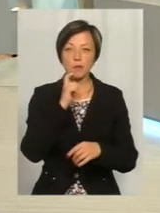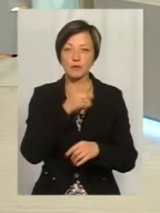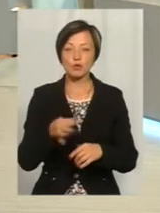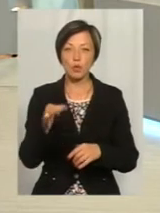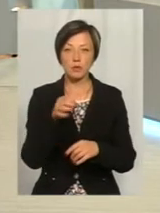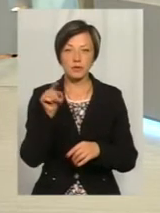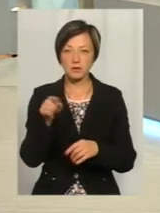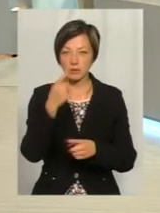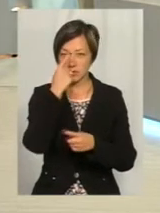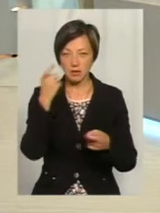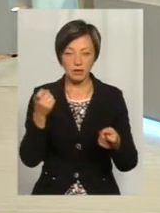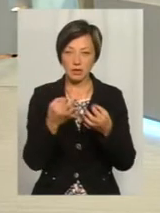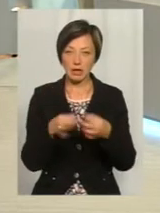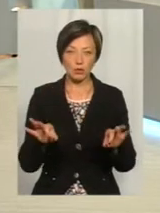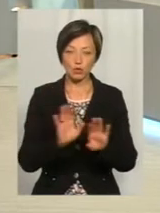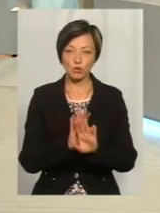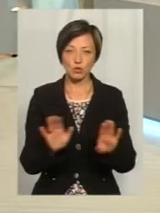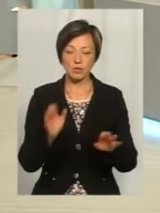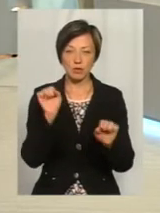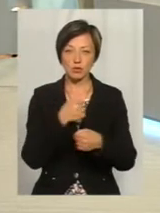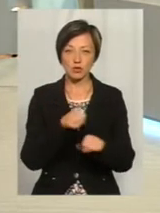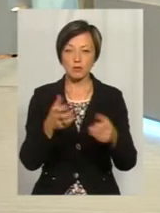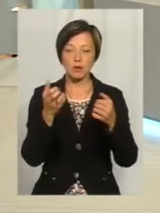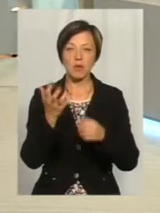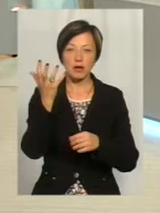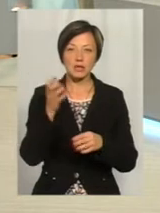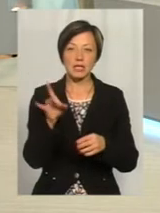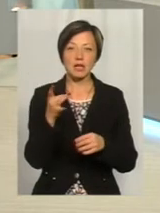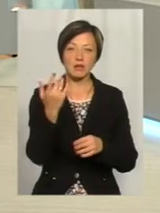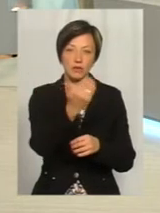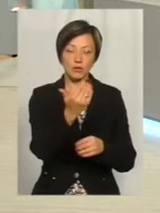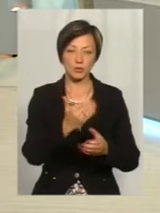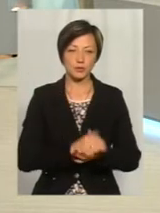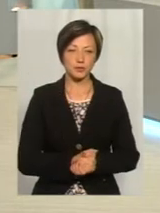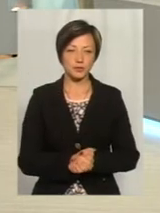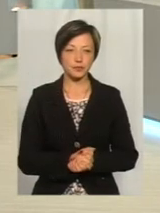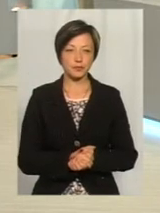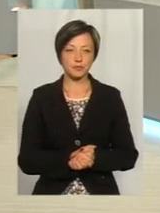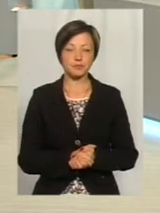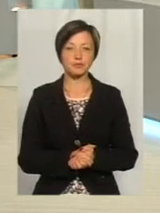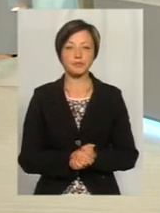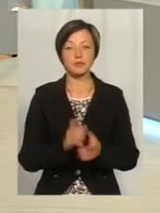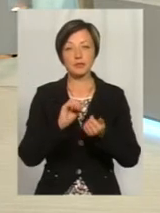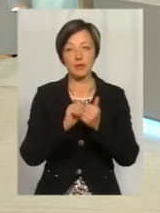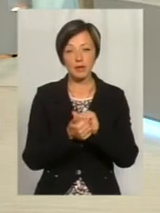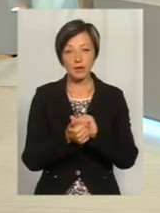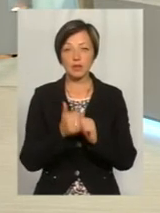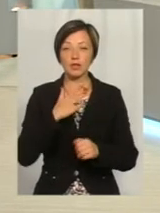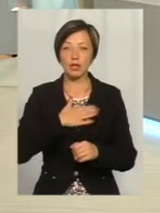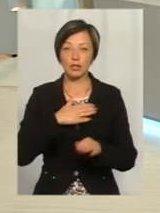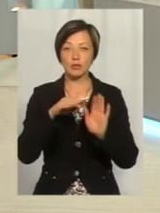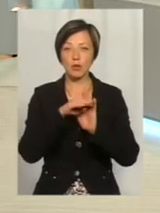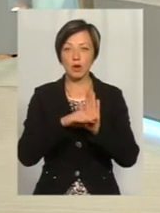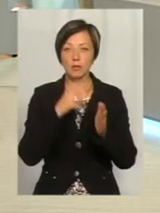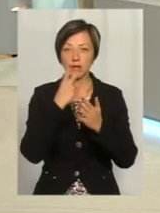сьогодні їхній сигнал недоступний, тому що вони приймають сигнал з Рівненської області. Зате, наші програми